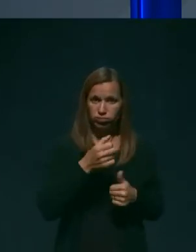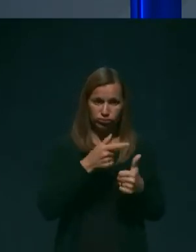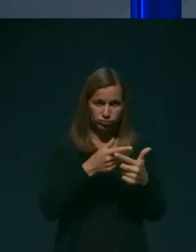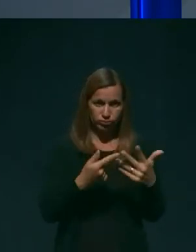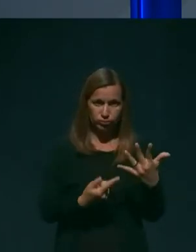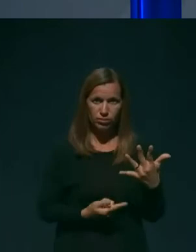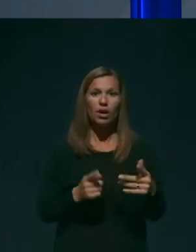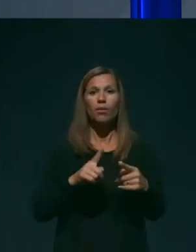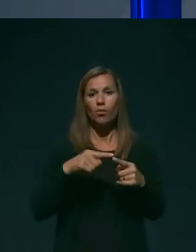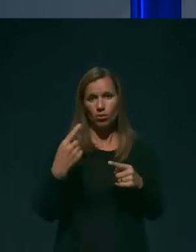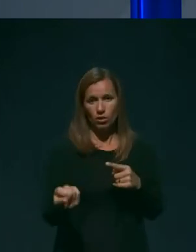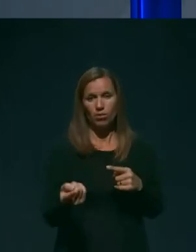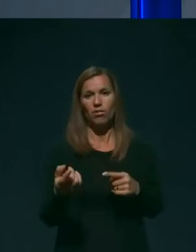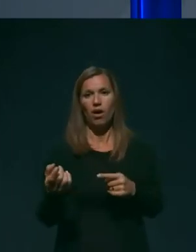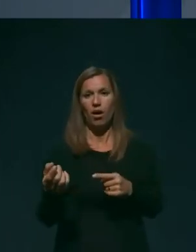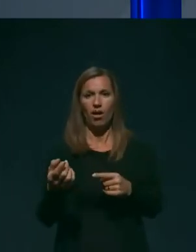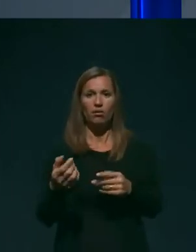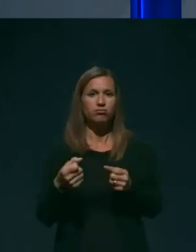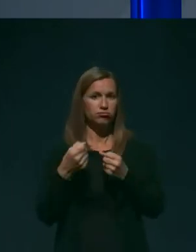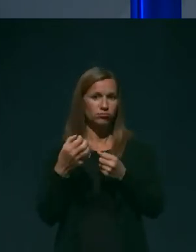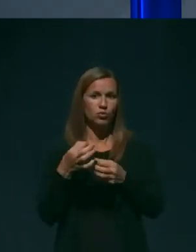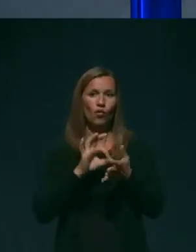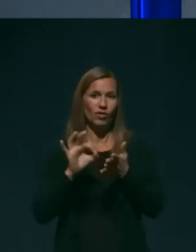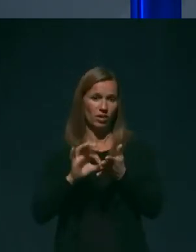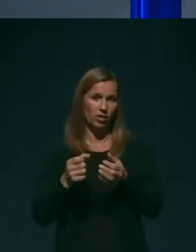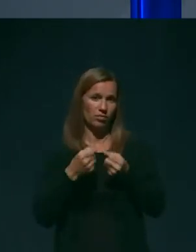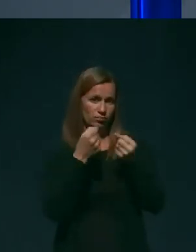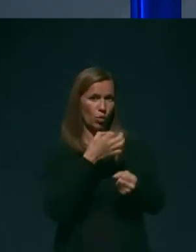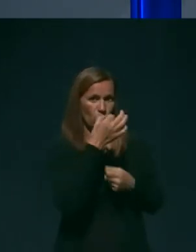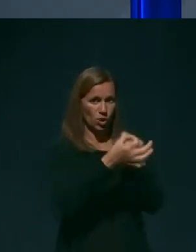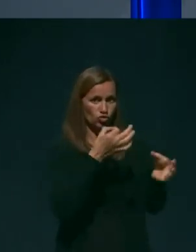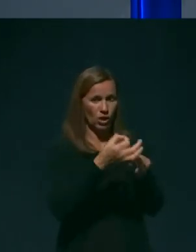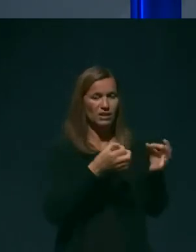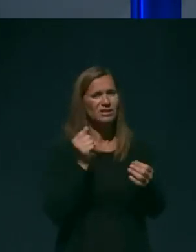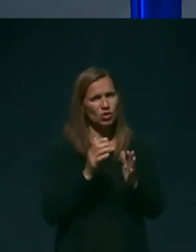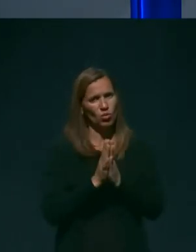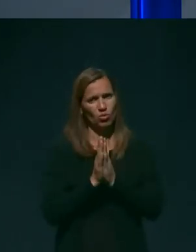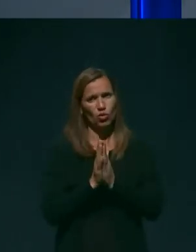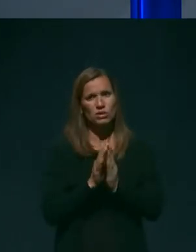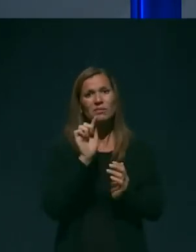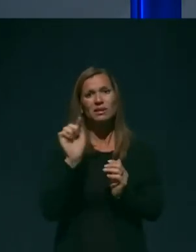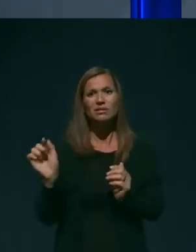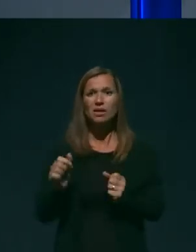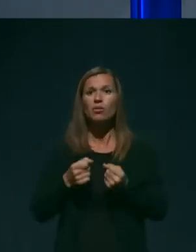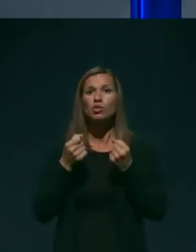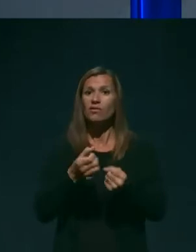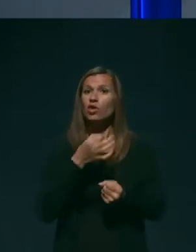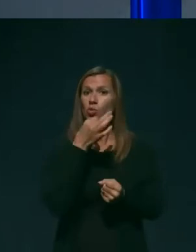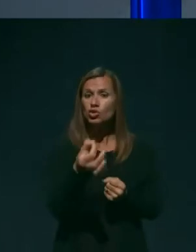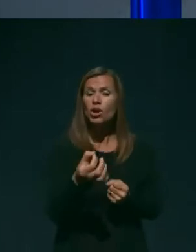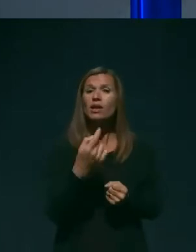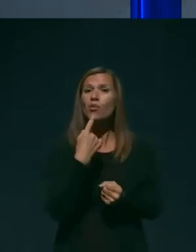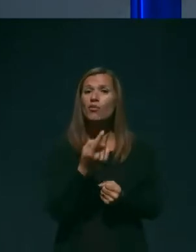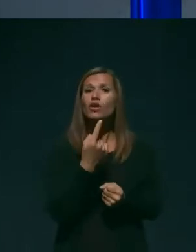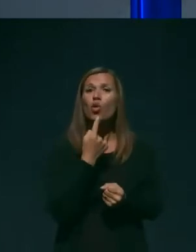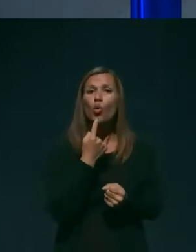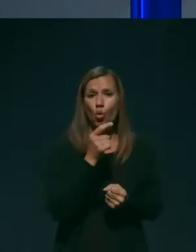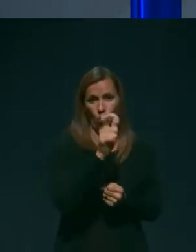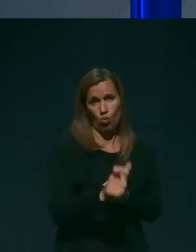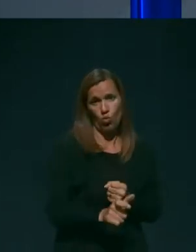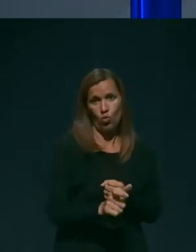lahko zastavili vprašanja, zato vas vnaprej, prosim, tisti, ki bodo se zastavili vprašanja, povejte, komu